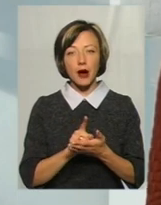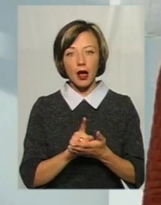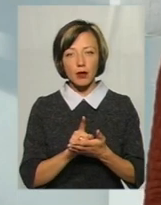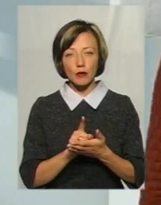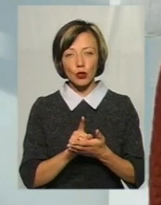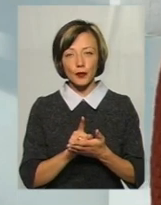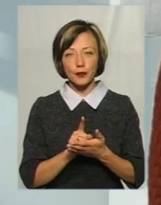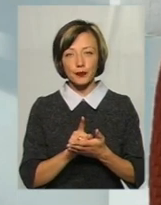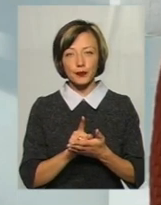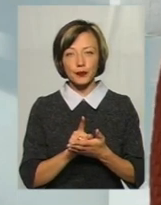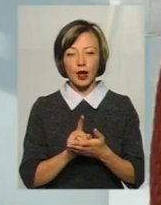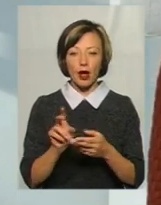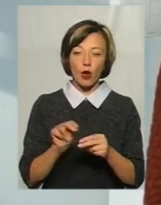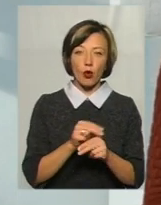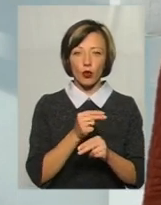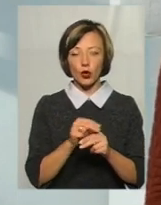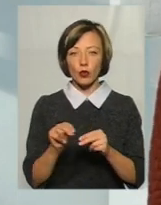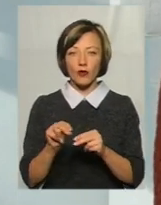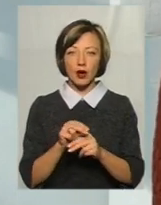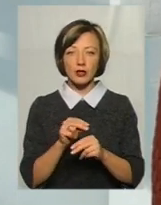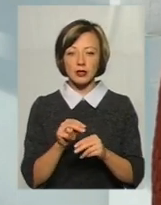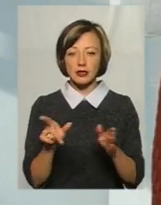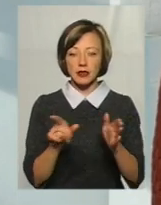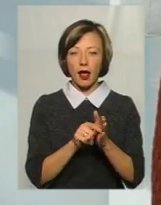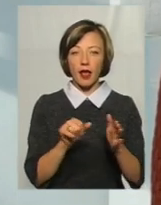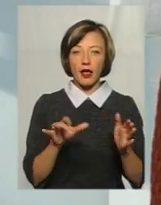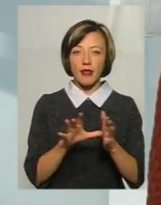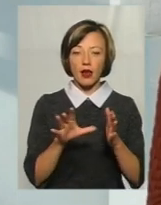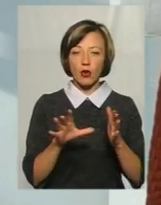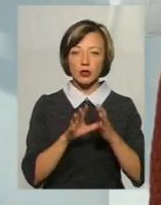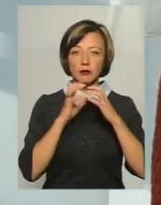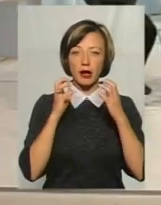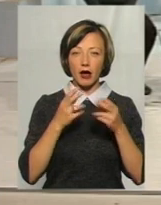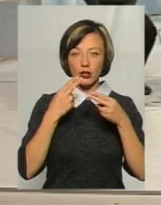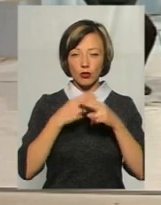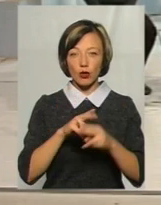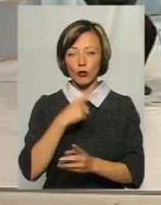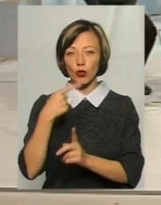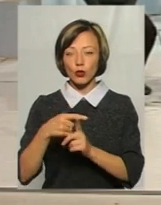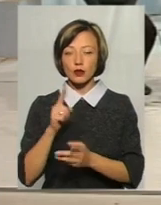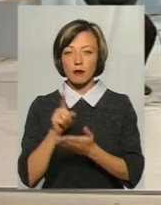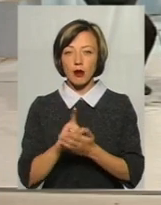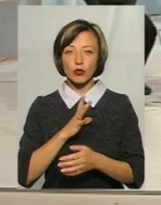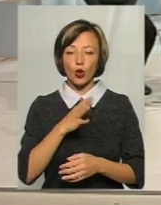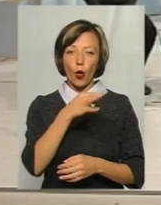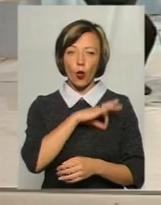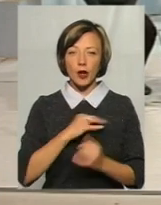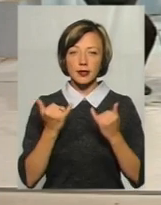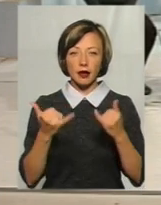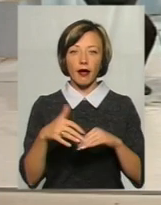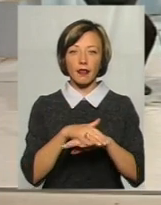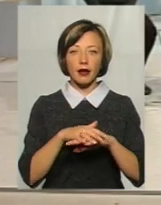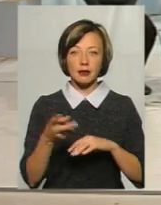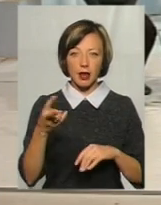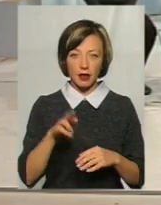корелюватися з енергозберігаючими технологіями, і плюс має бути користь для населення.